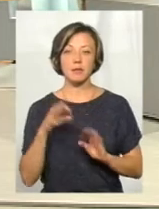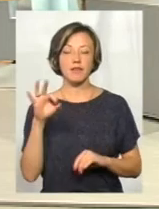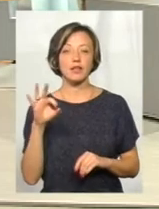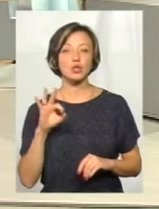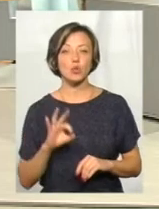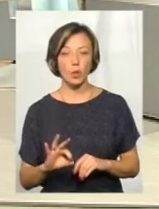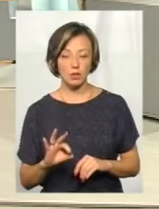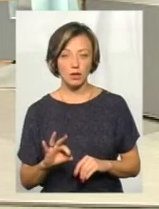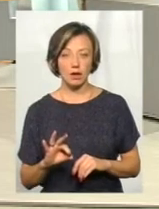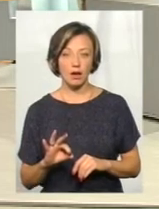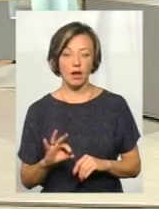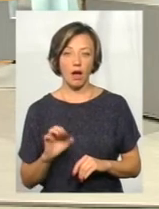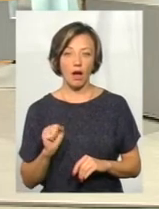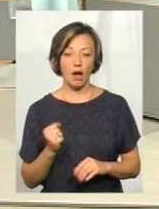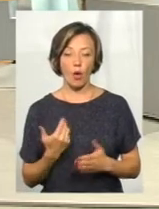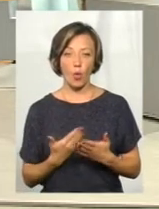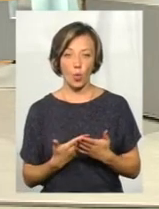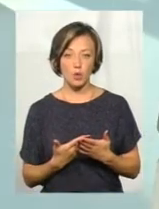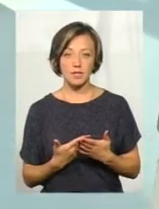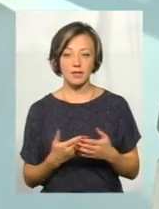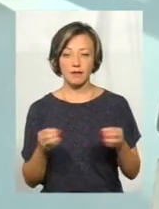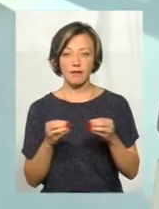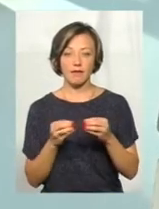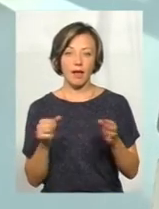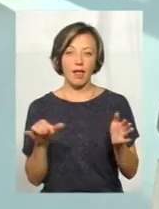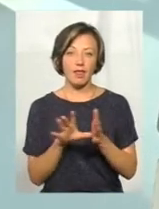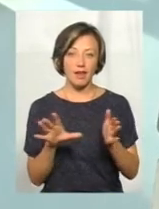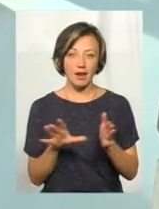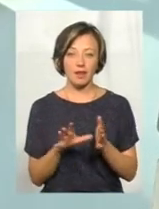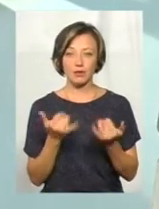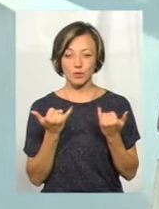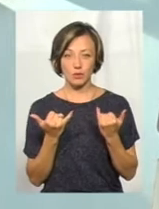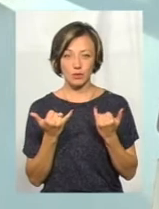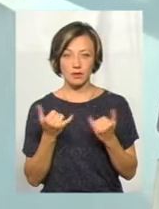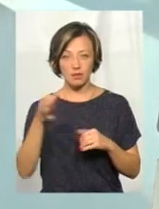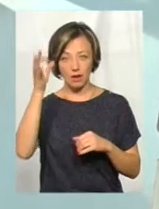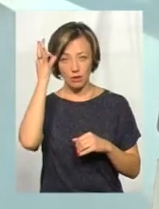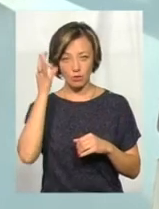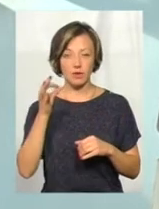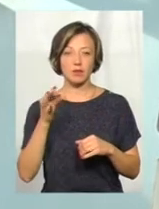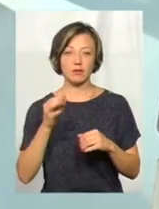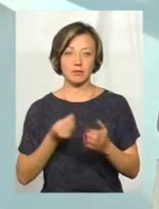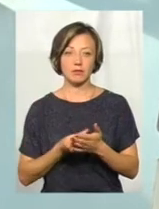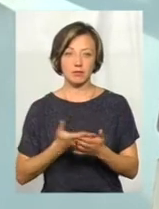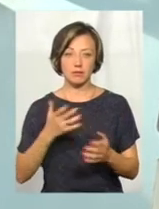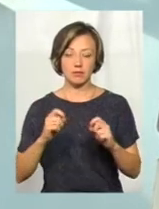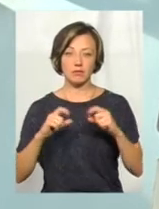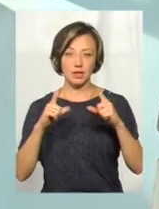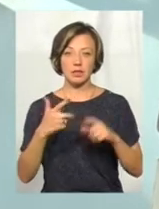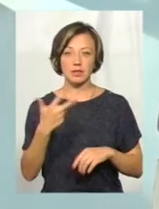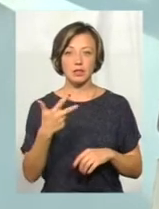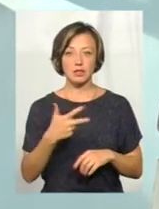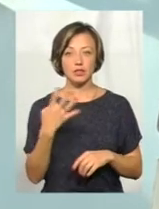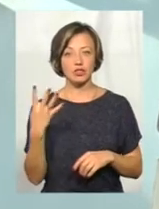а ось ті самі енергоресурси, які ми сьогодні вже згадували, вони зросли порядку на